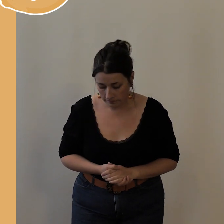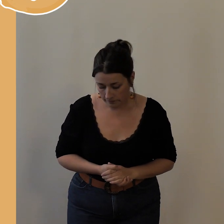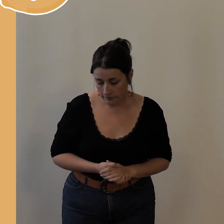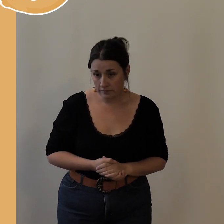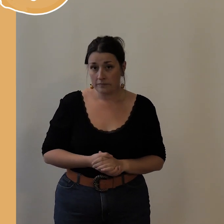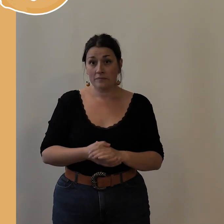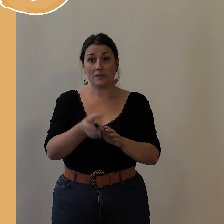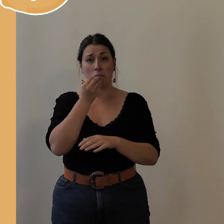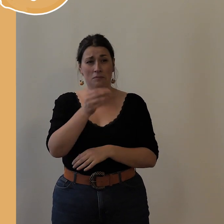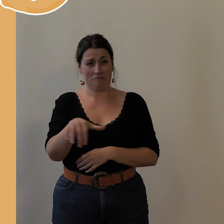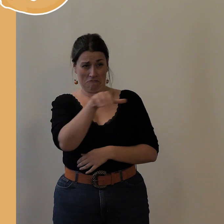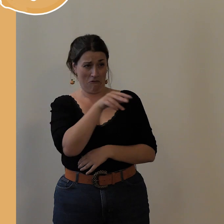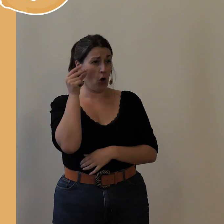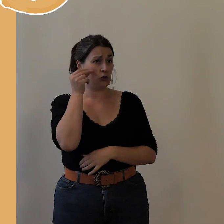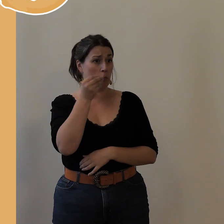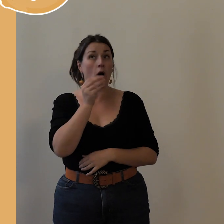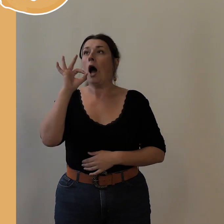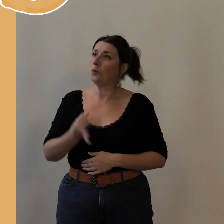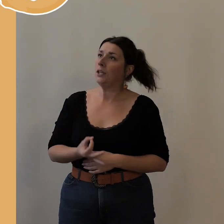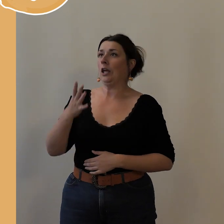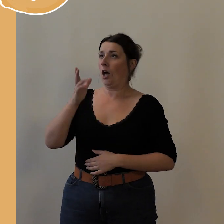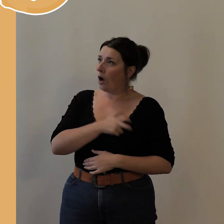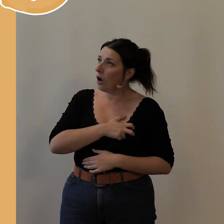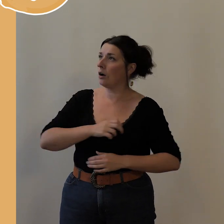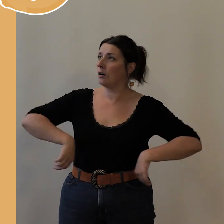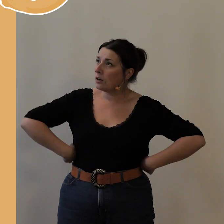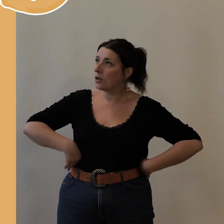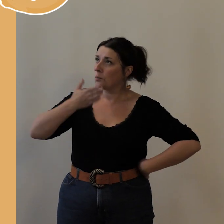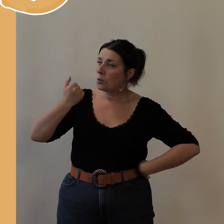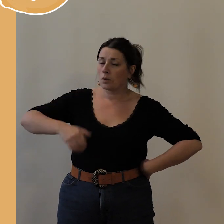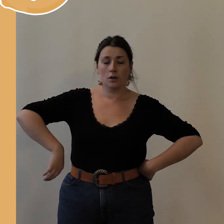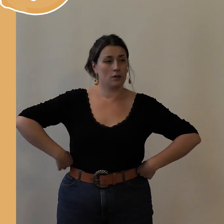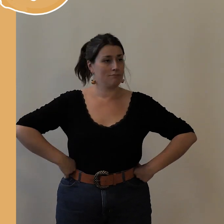C'est bon, vous m'entendez ? C'est bon, ?